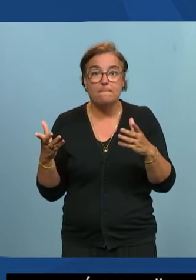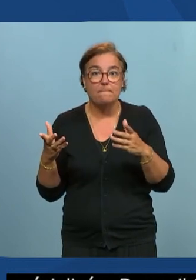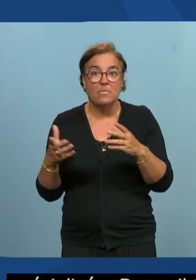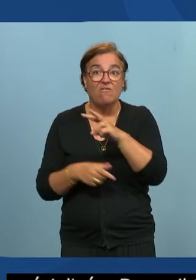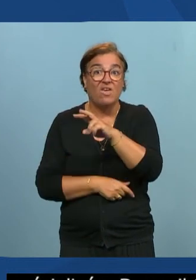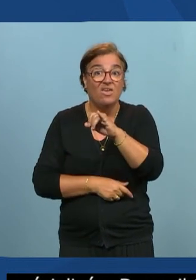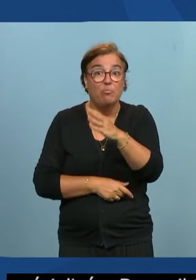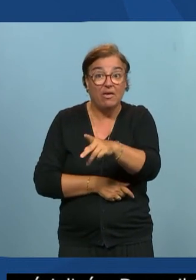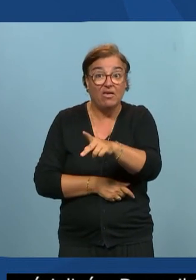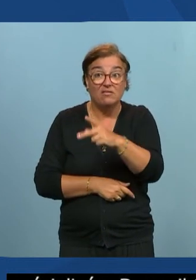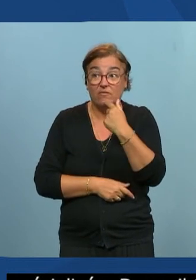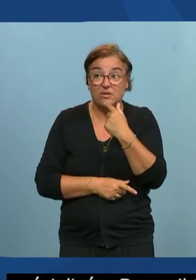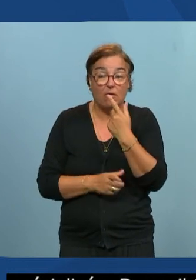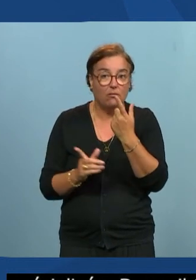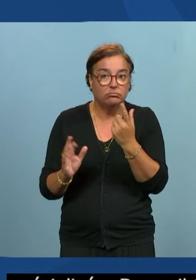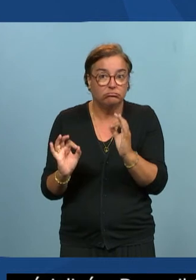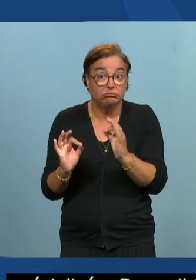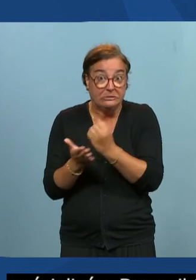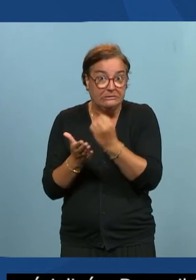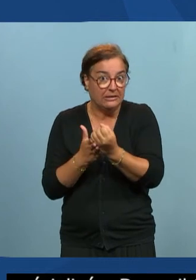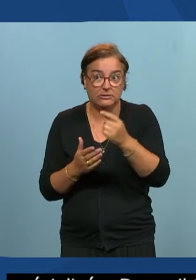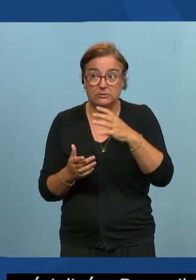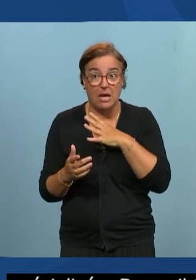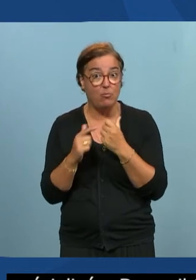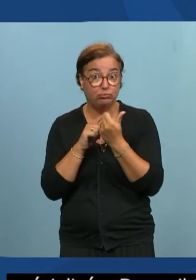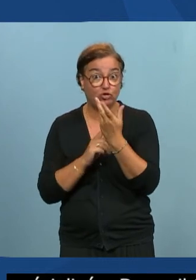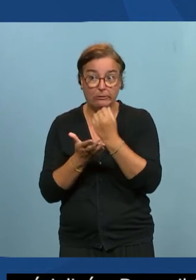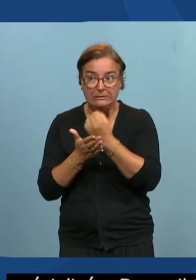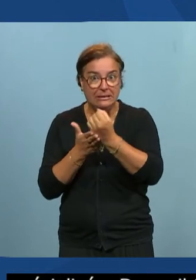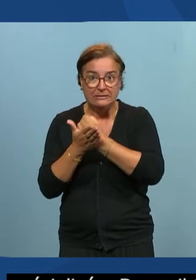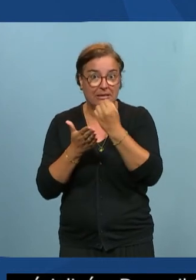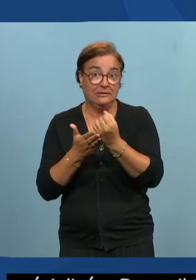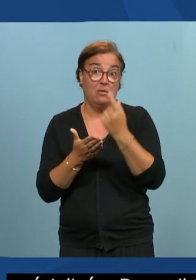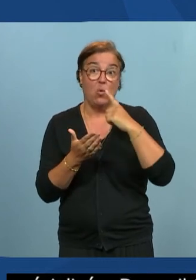du site tester c'est important